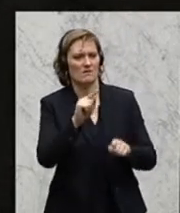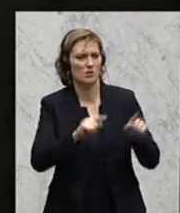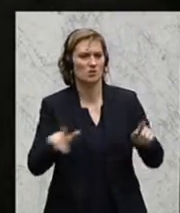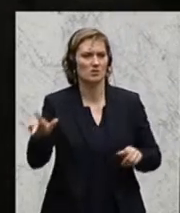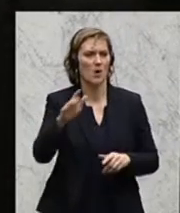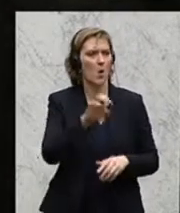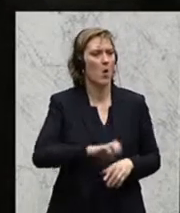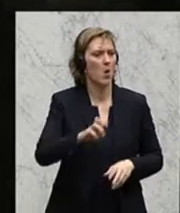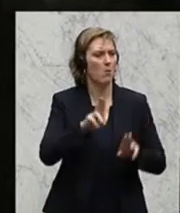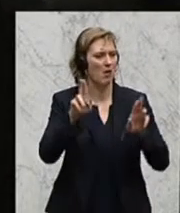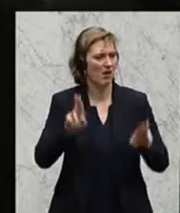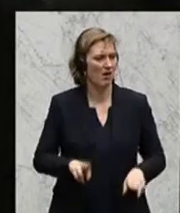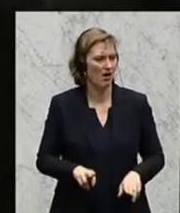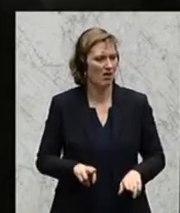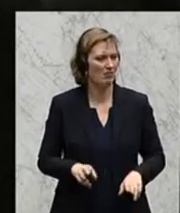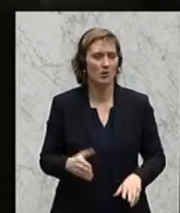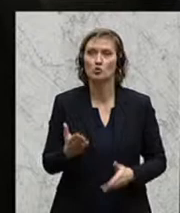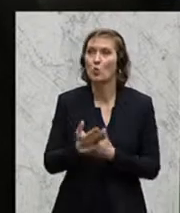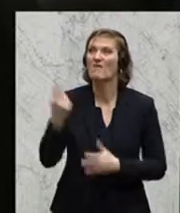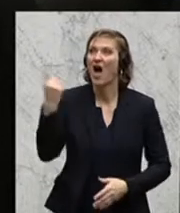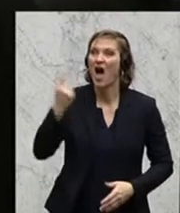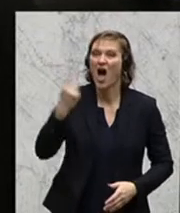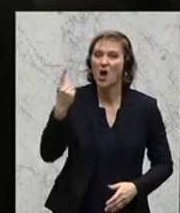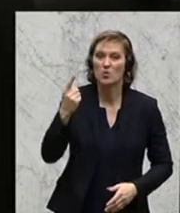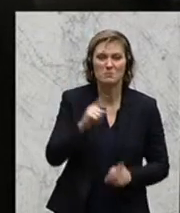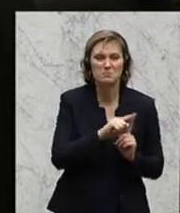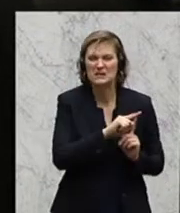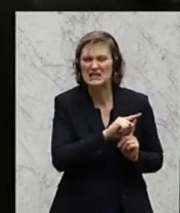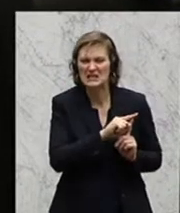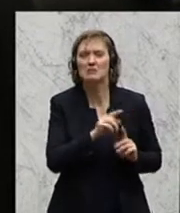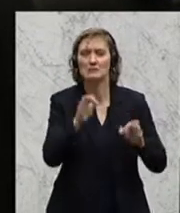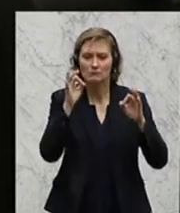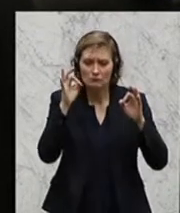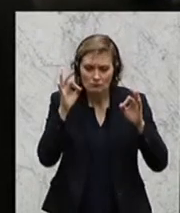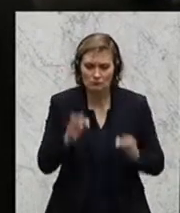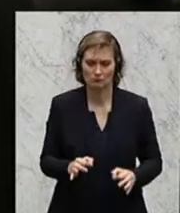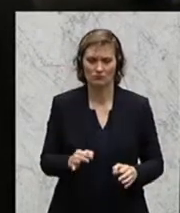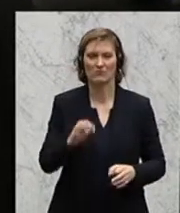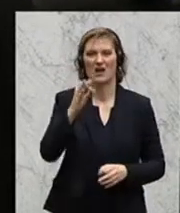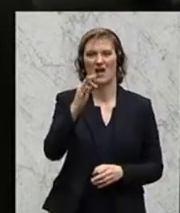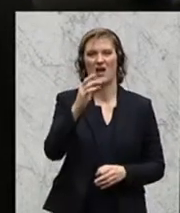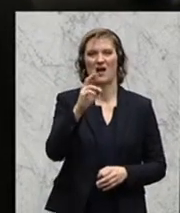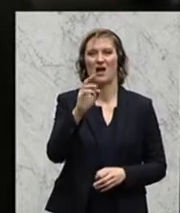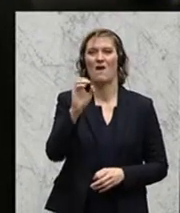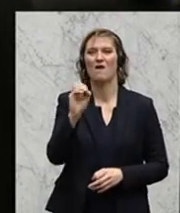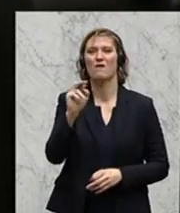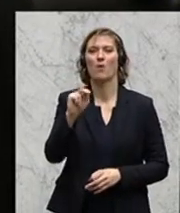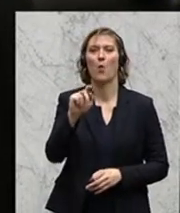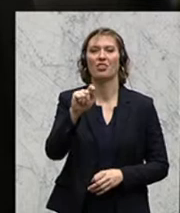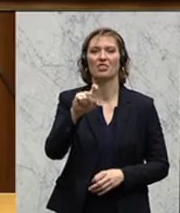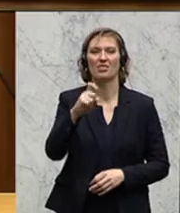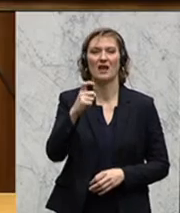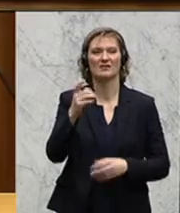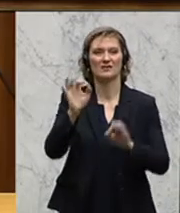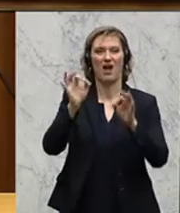Europarechtler, gewarnt wurde bis hin zur Frontex, die sich bei Gott nicht mit Ruhm bekleckert